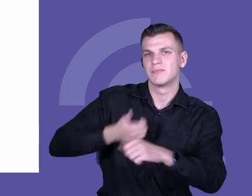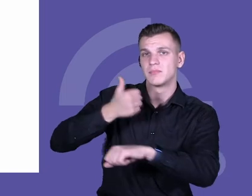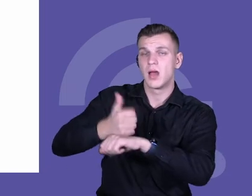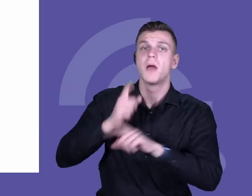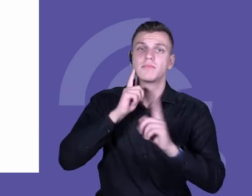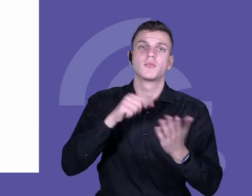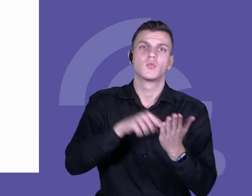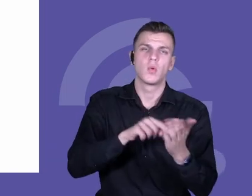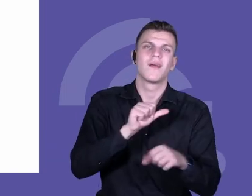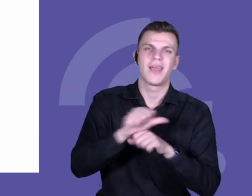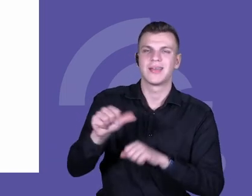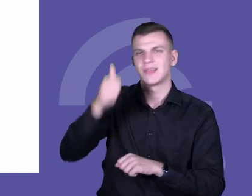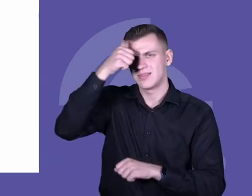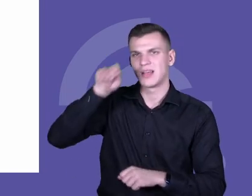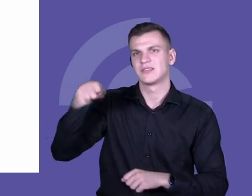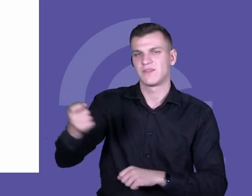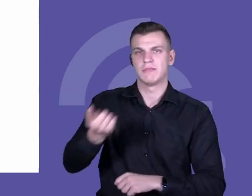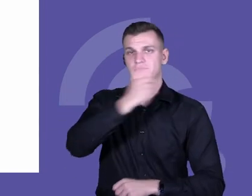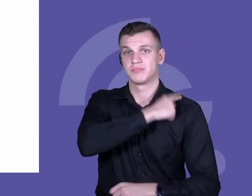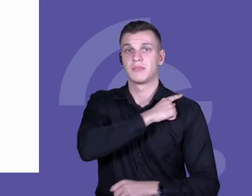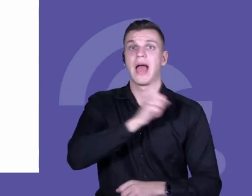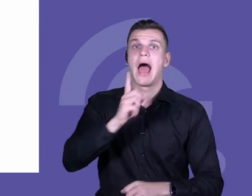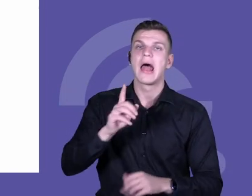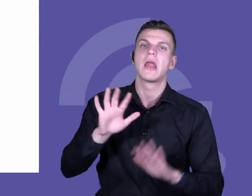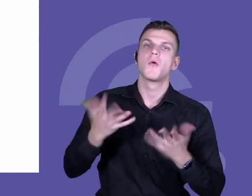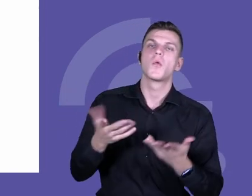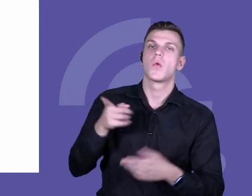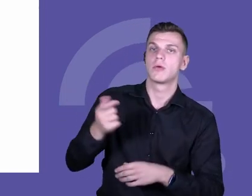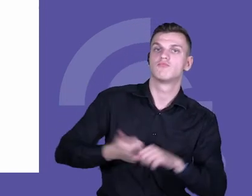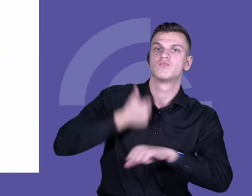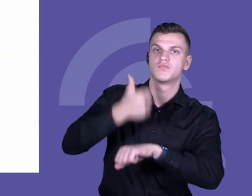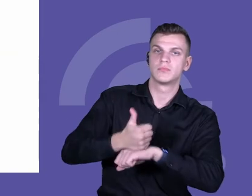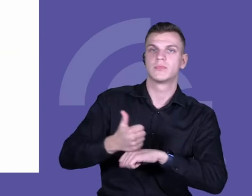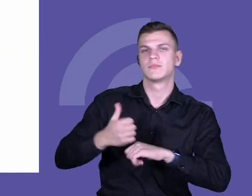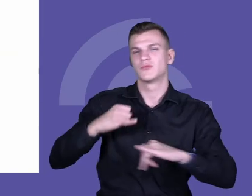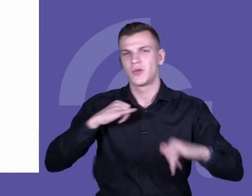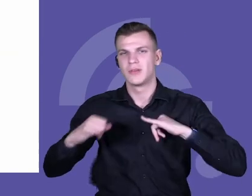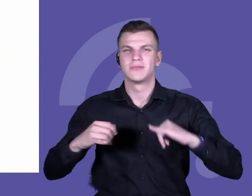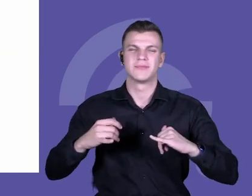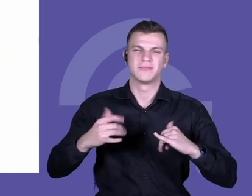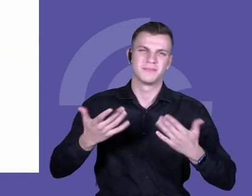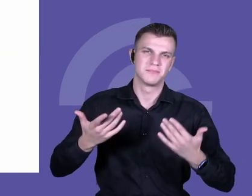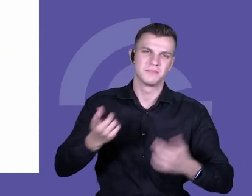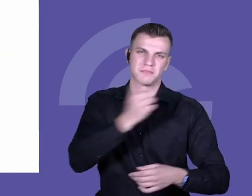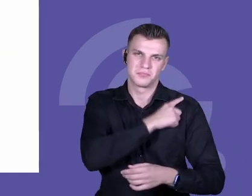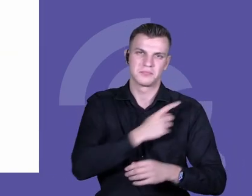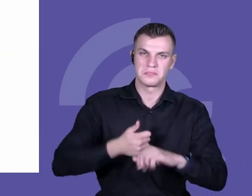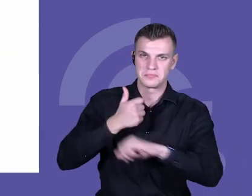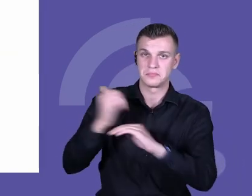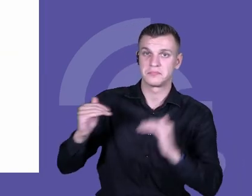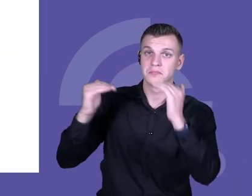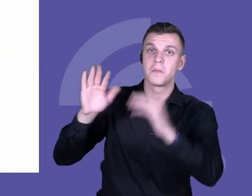formalnie. Natomiast rozwijanie takiego przywództwa, nie tylko oficjalnie, ale